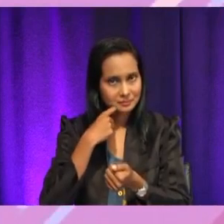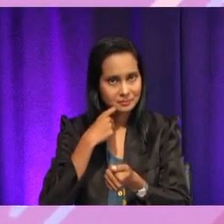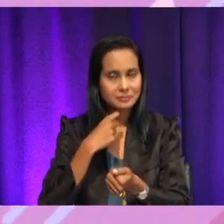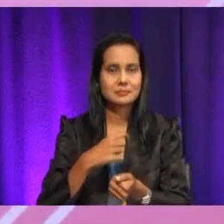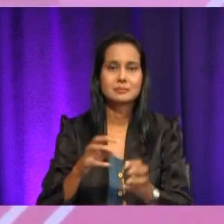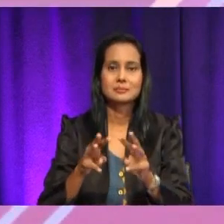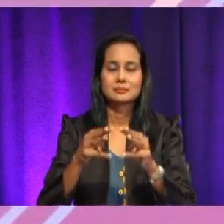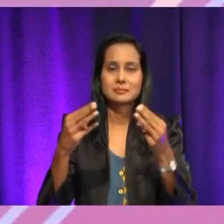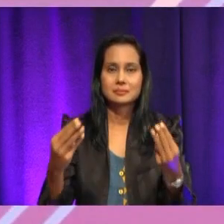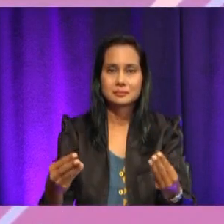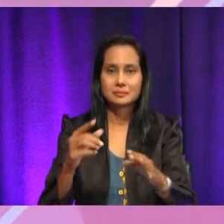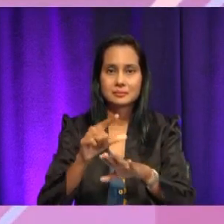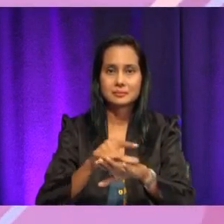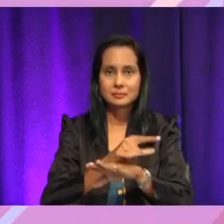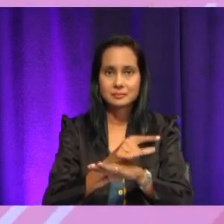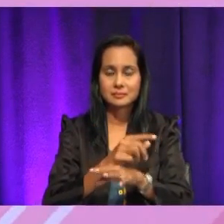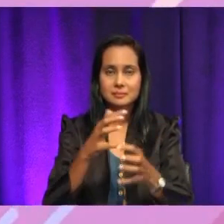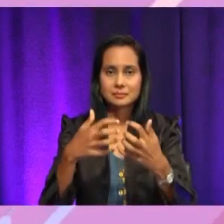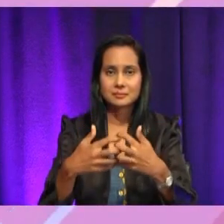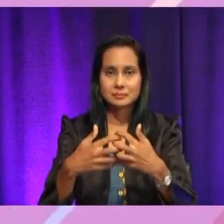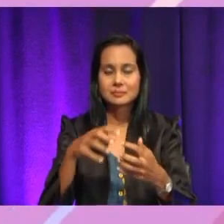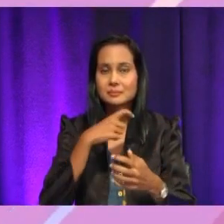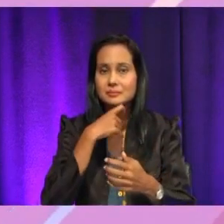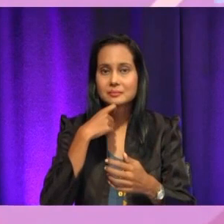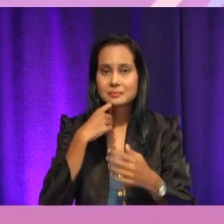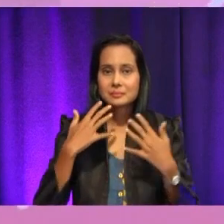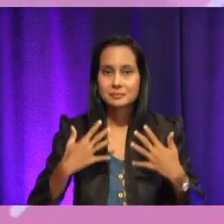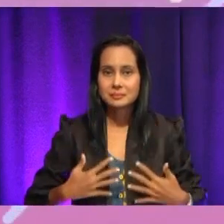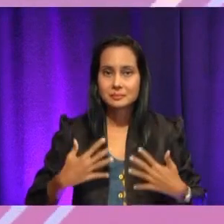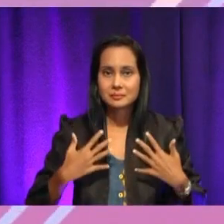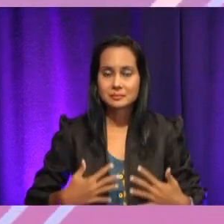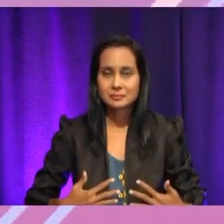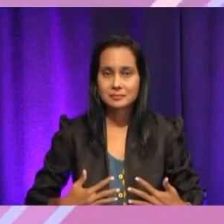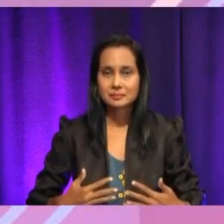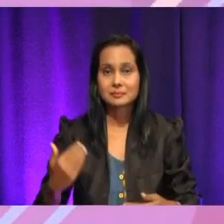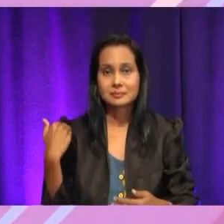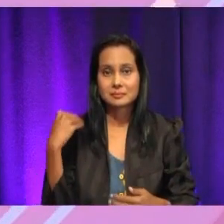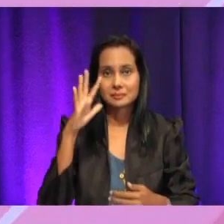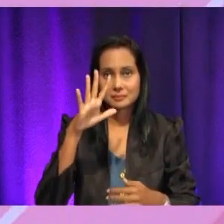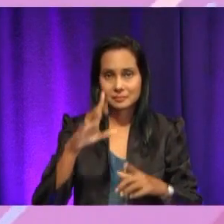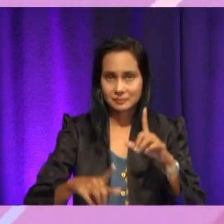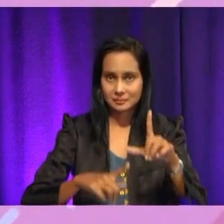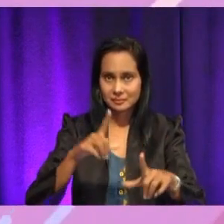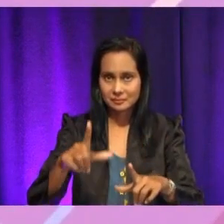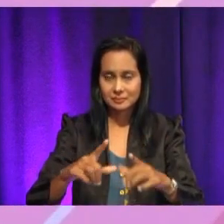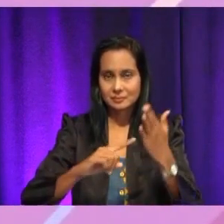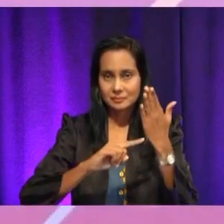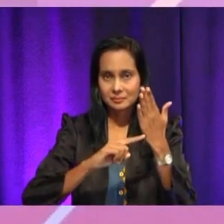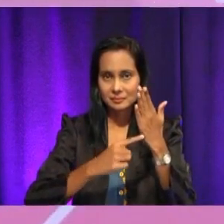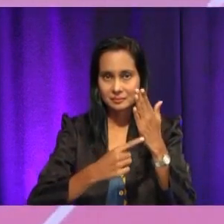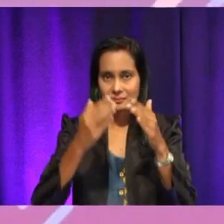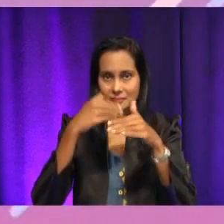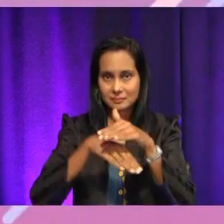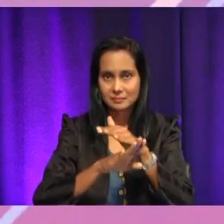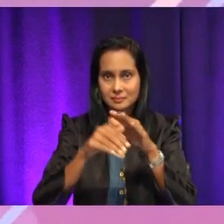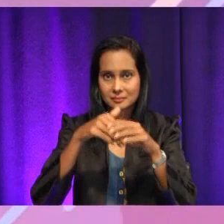manual penggunaan mesin pengering pakaian yang saya baca, ada lima langkah. Mula-mula, masukkan